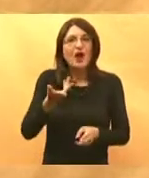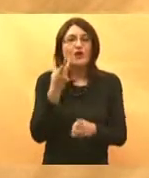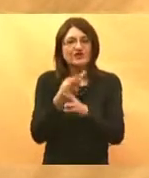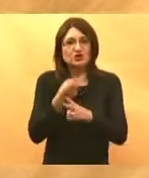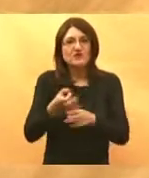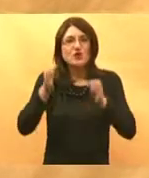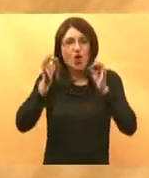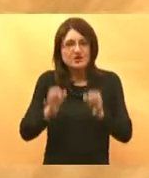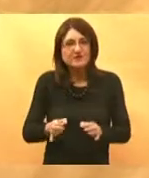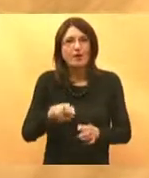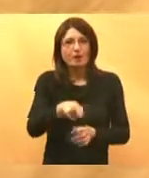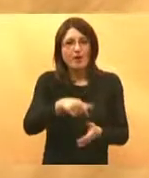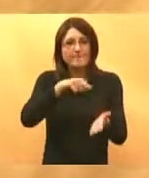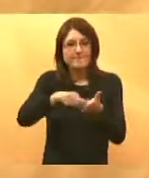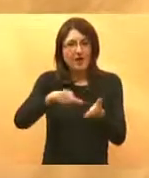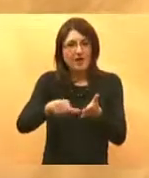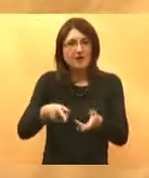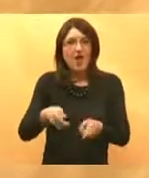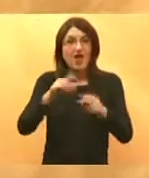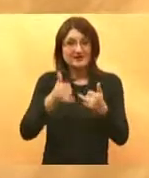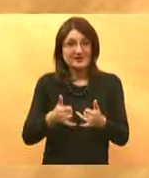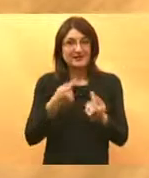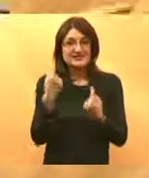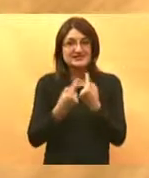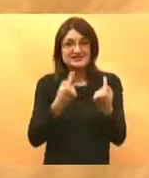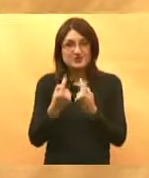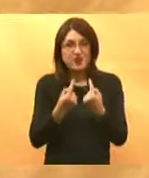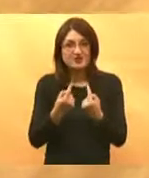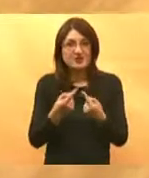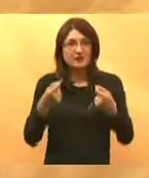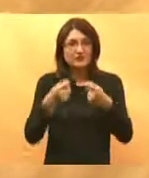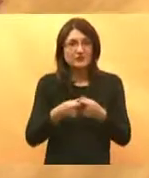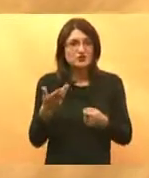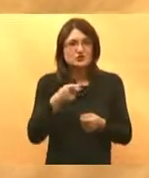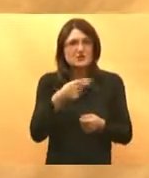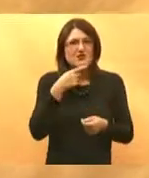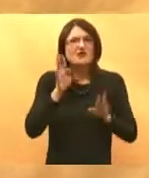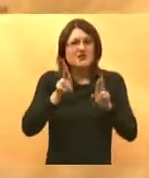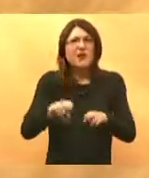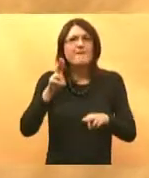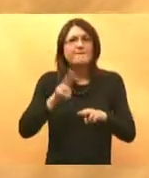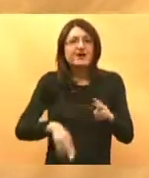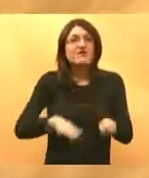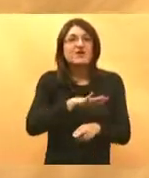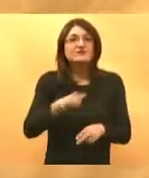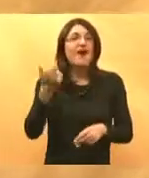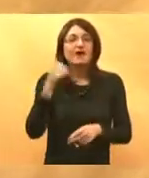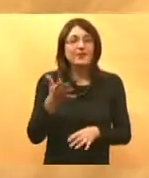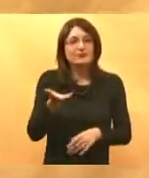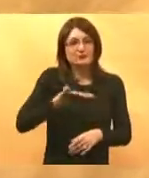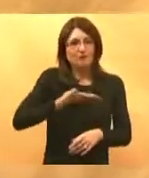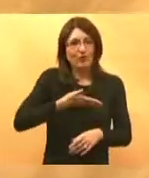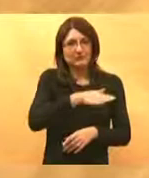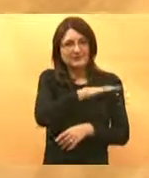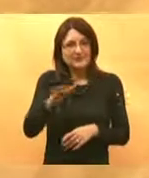plaća to ćemo platiti ono što je sad situacija koliko god uzeli u obzir ono što ste rekli upravo na sve a ne možemo baš sve uvijek ostvariti